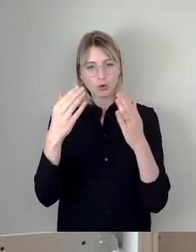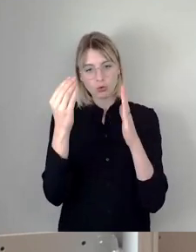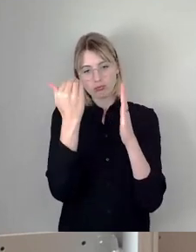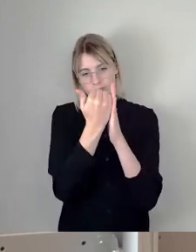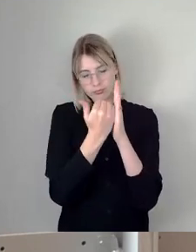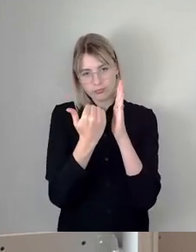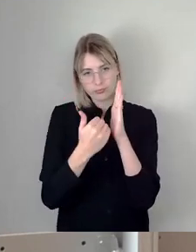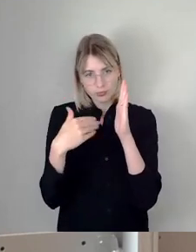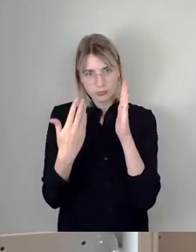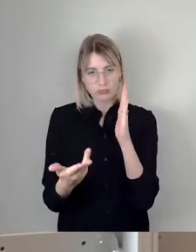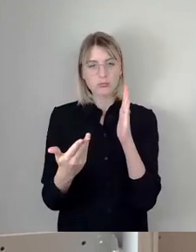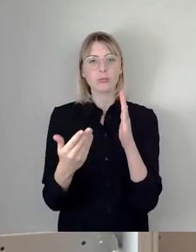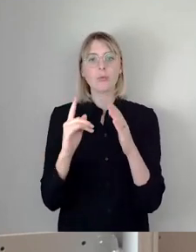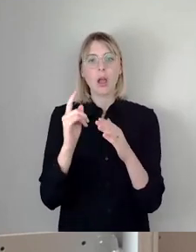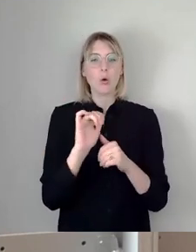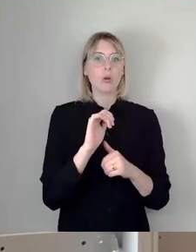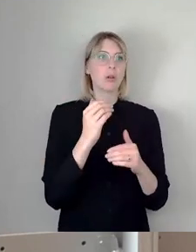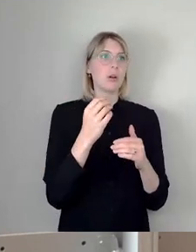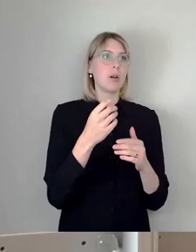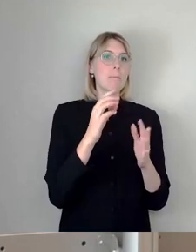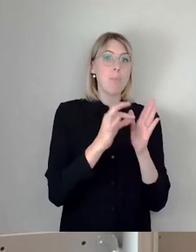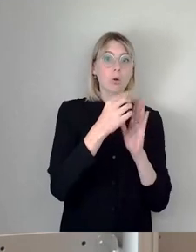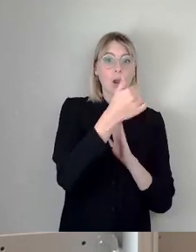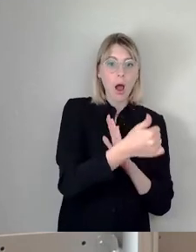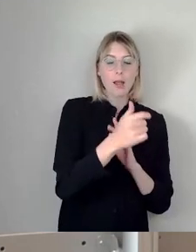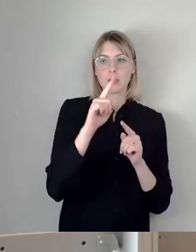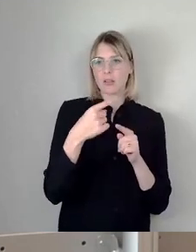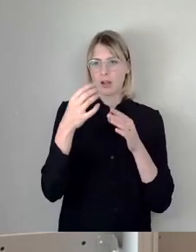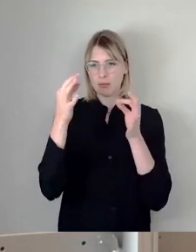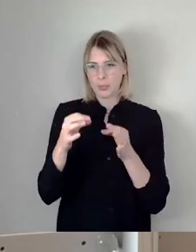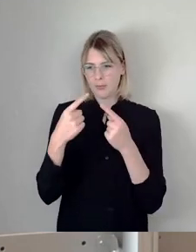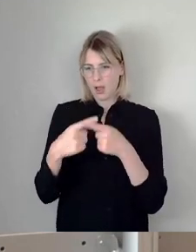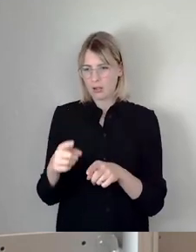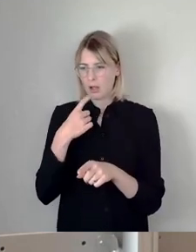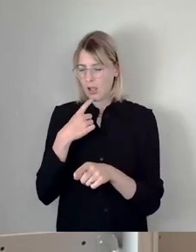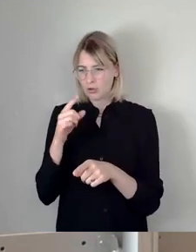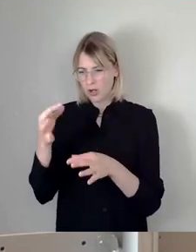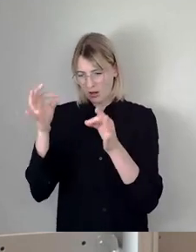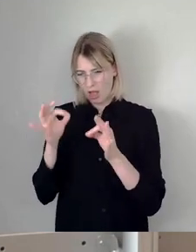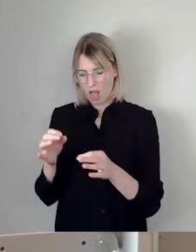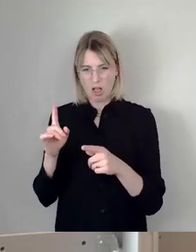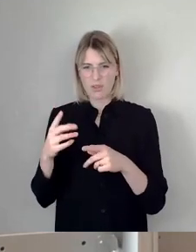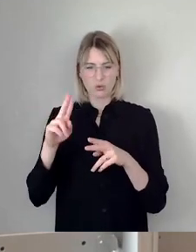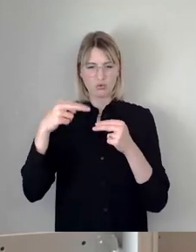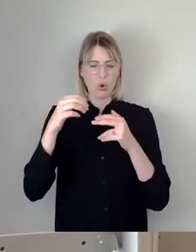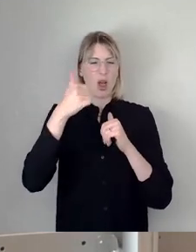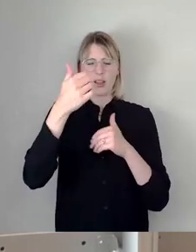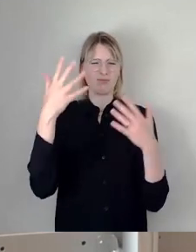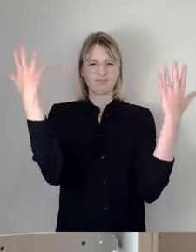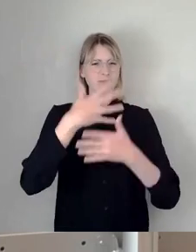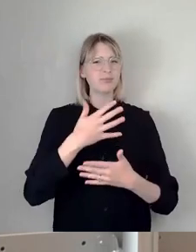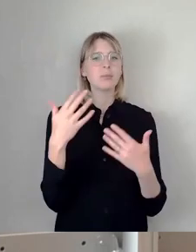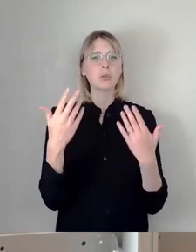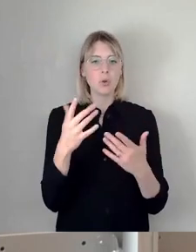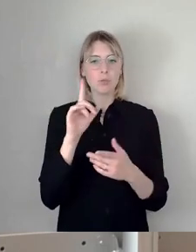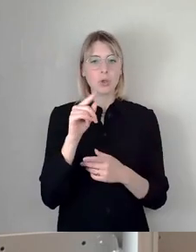Man springt in Punkt 1, dann kommt ein anderer Gegenstand und dann in Punkt 5 kommt man wieder auf den Punkt 1 zurück. Also wenn demnächst Anträge